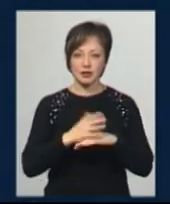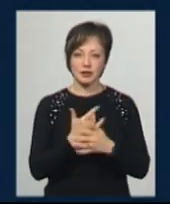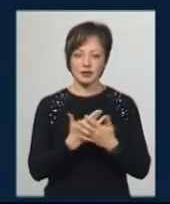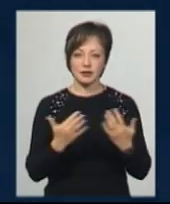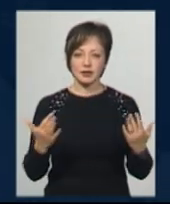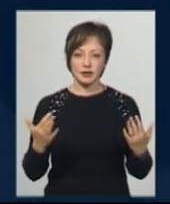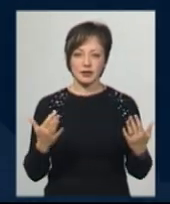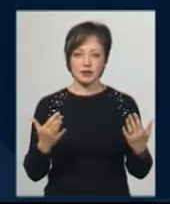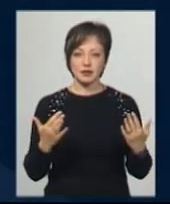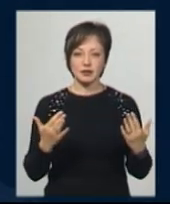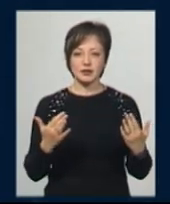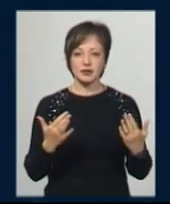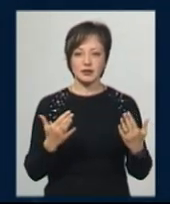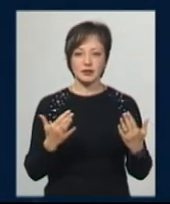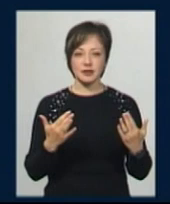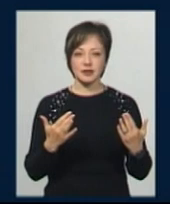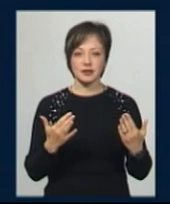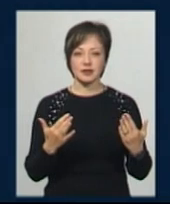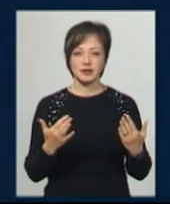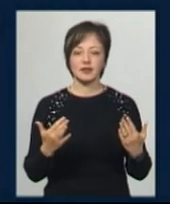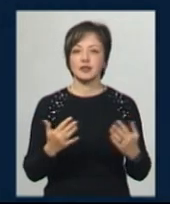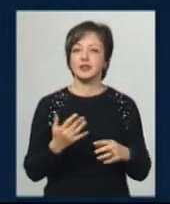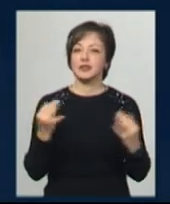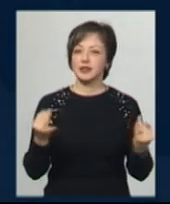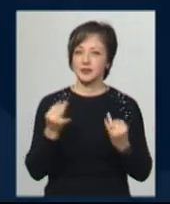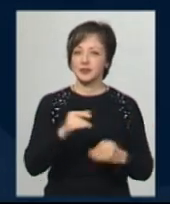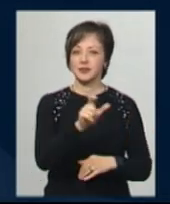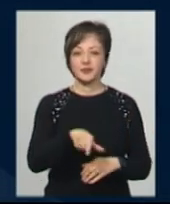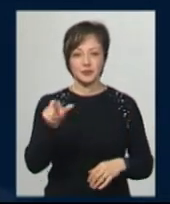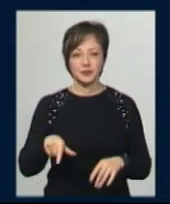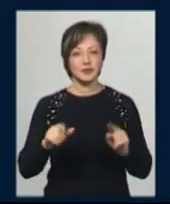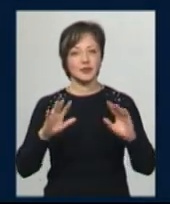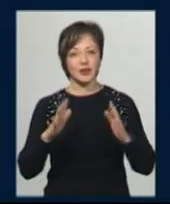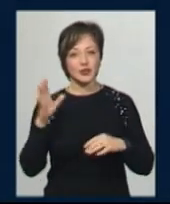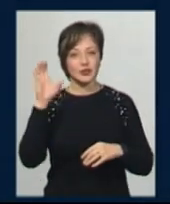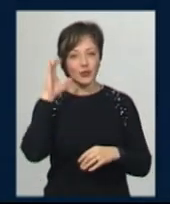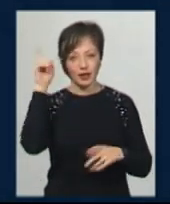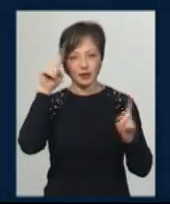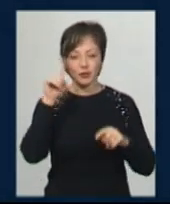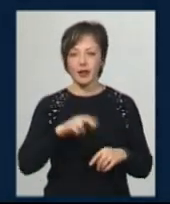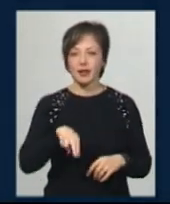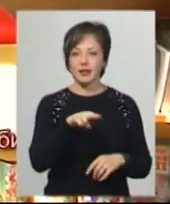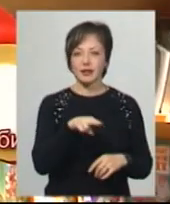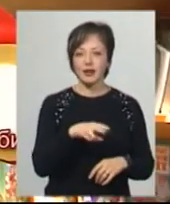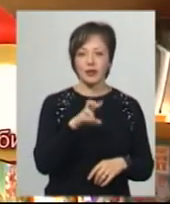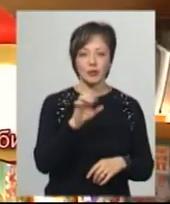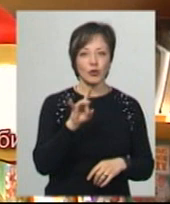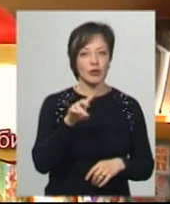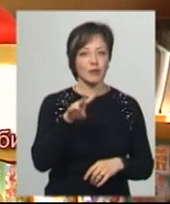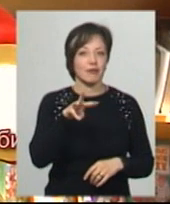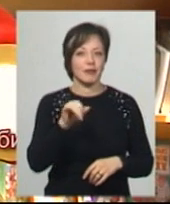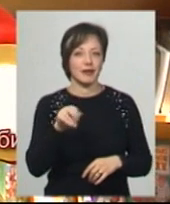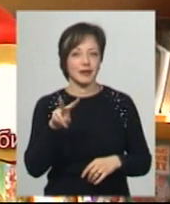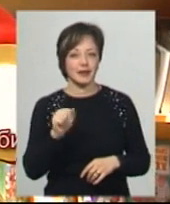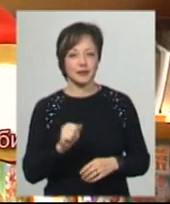різних казкових цікавих персонажей. Отже, цього разу вони слухали казочку про Данила Бурмива. От і